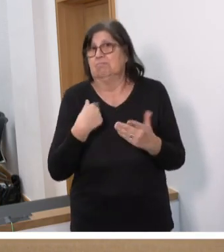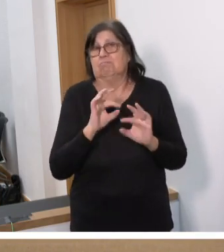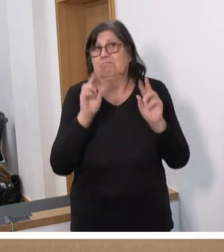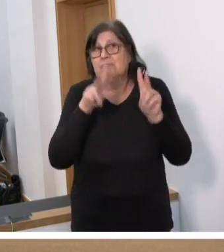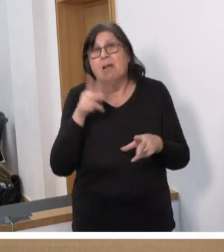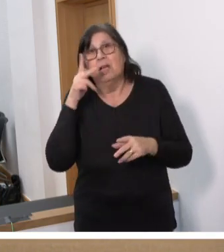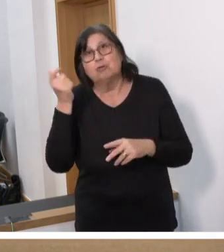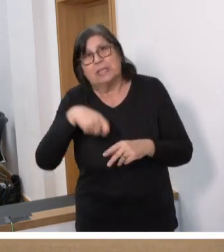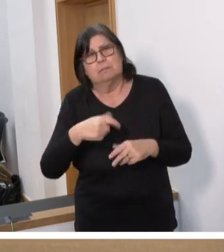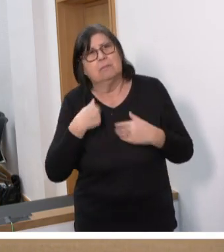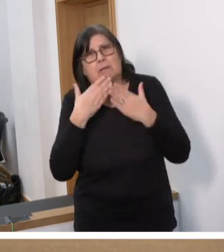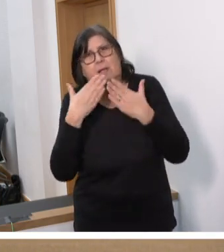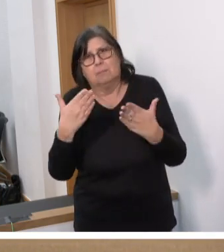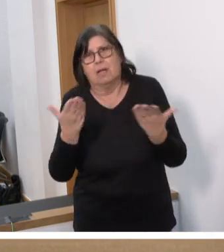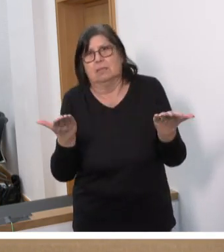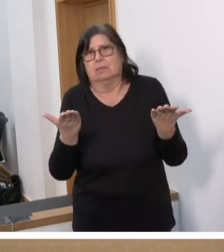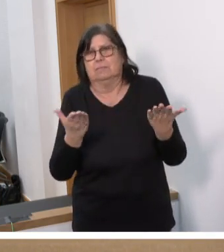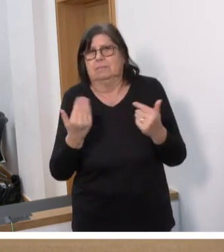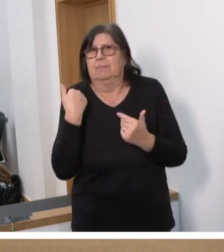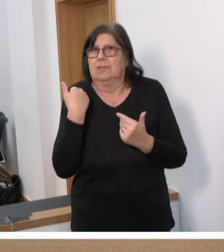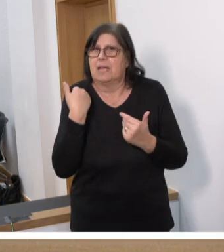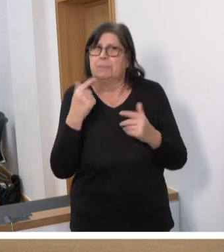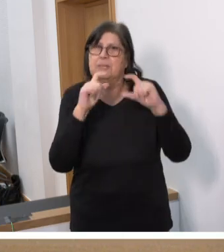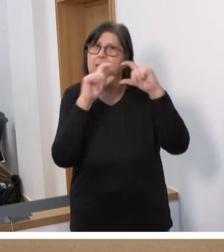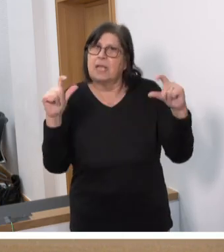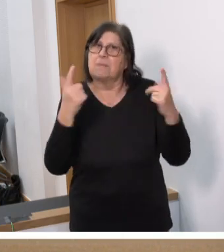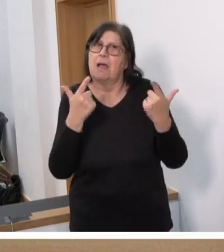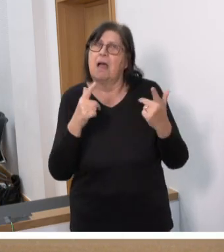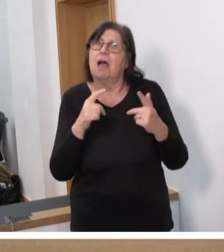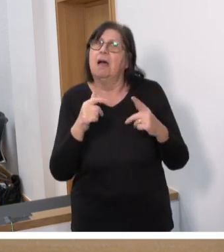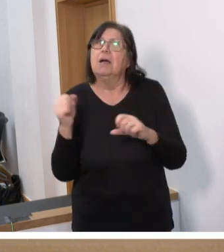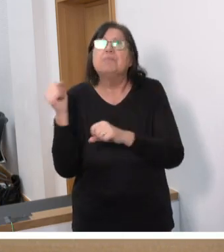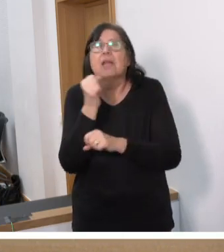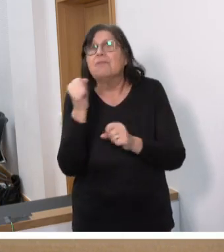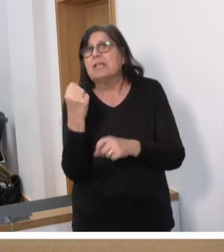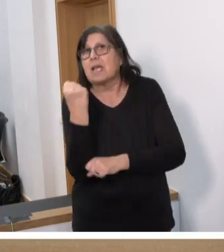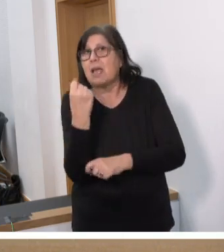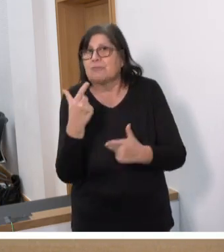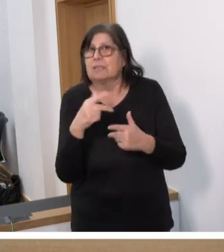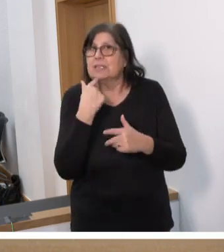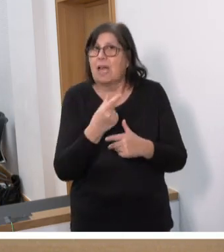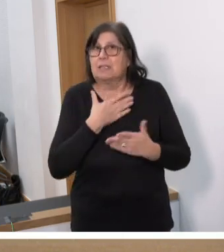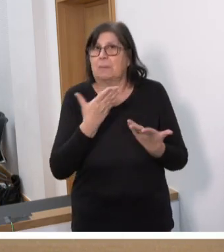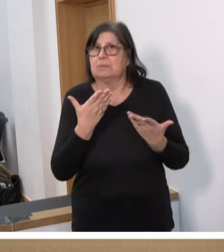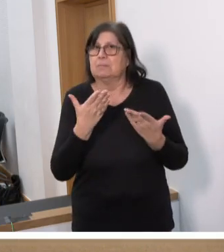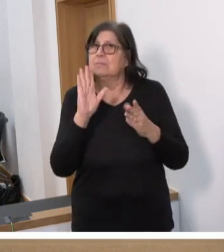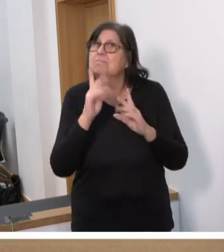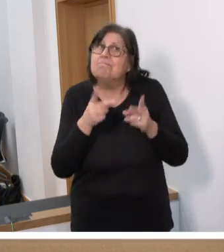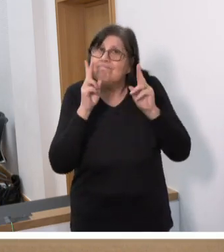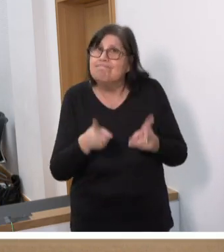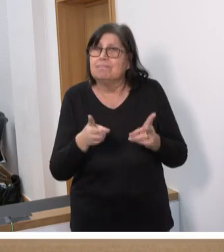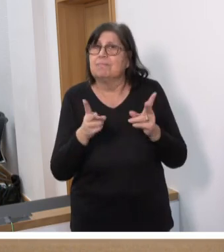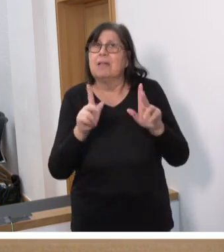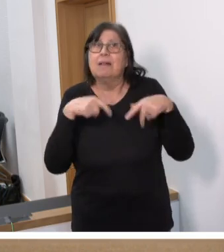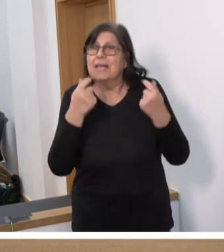sehr dankbar für das, was Sie soeben zum Thema Windkraft im historisch alten Wald gesagt haben. Denn in der Tat, es